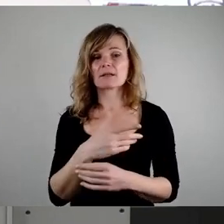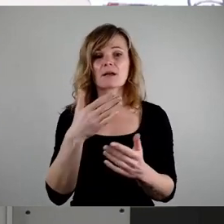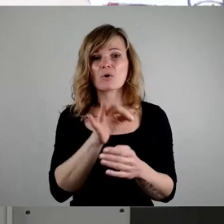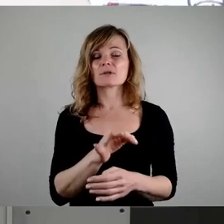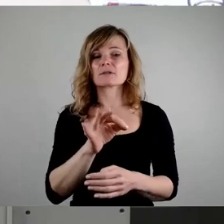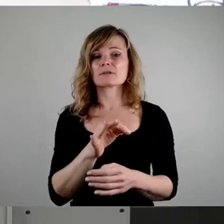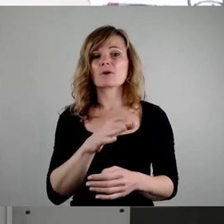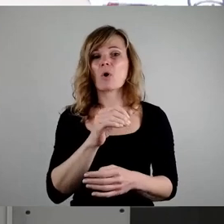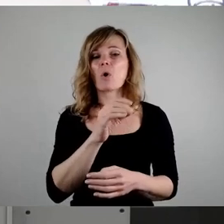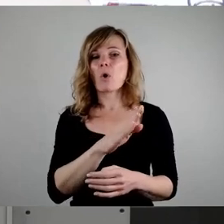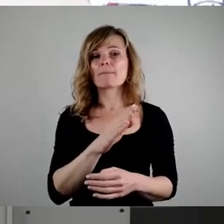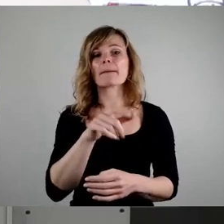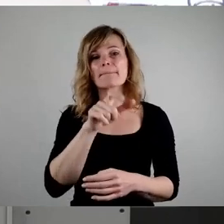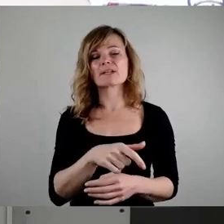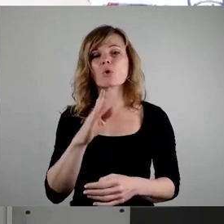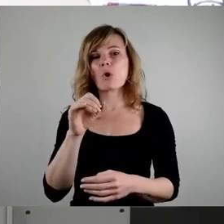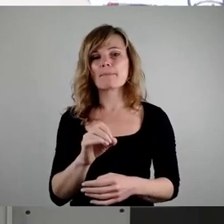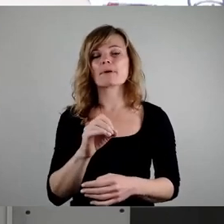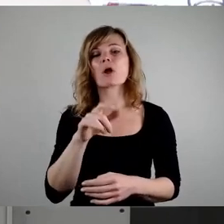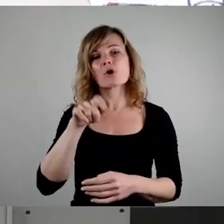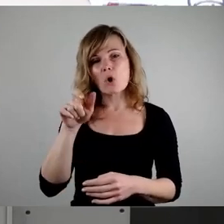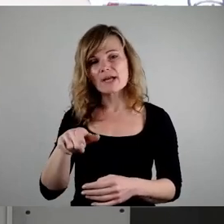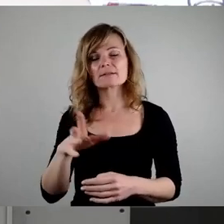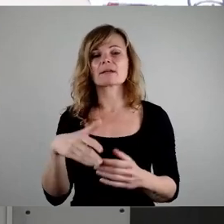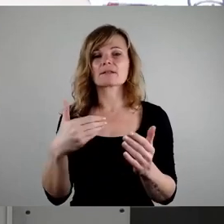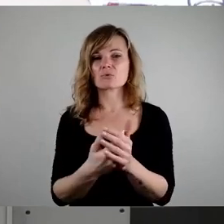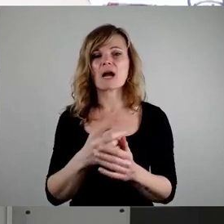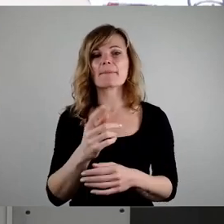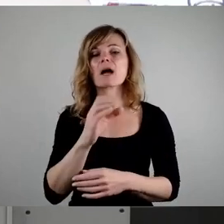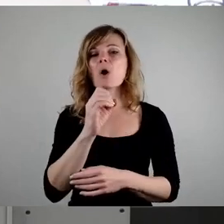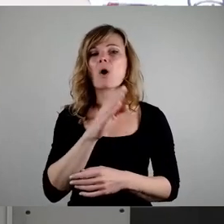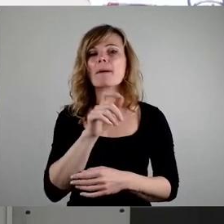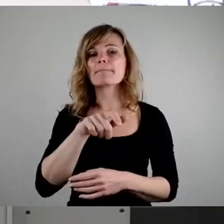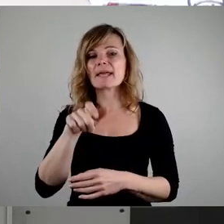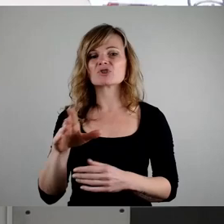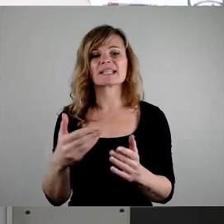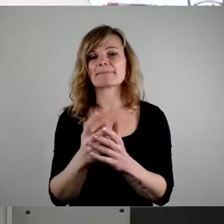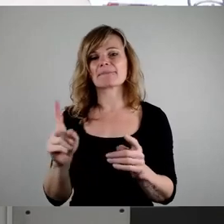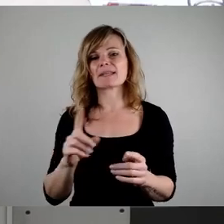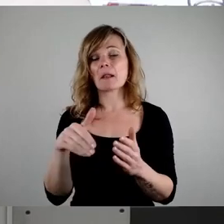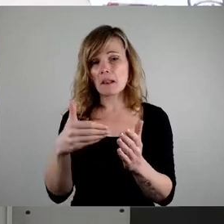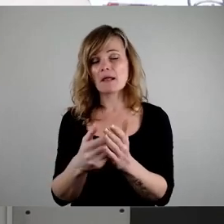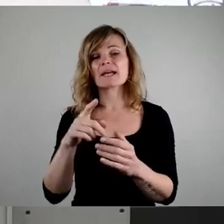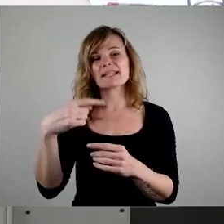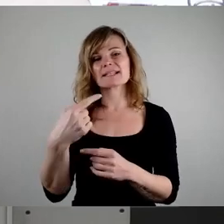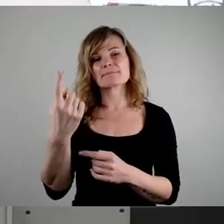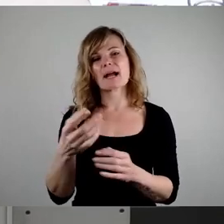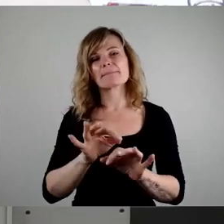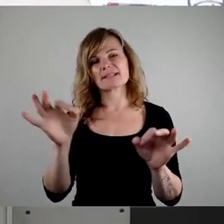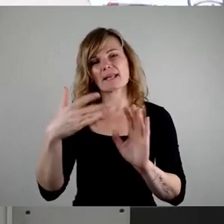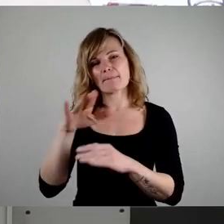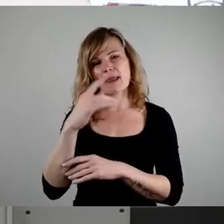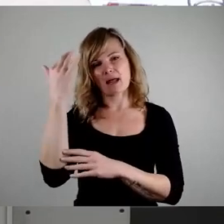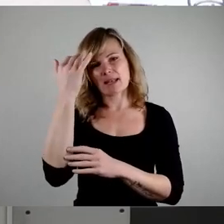Es gibt den Ob-Mann, die Ob-Frau und es gibt die Ob-Leute. Aber es gibt keine Ob-Menschen. Beim nächsten Mal ein bisschen mehr